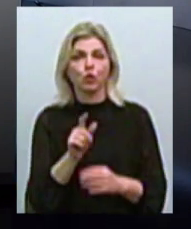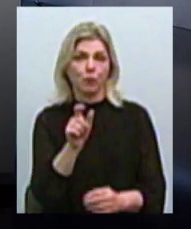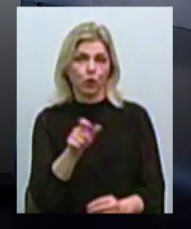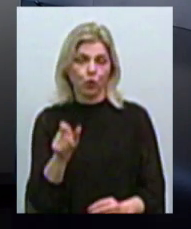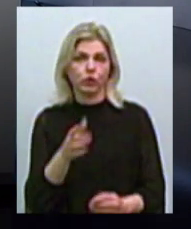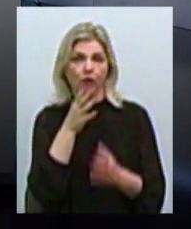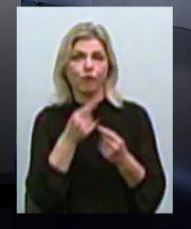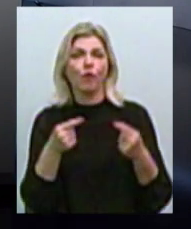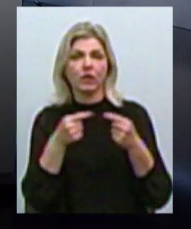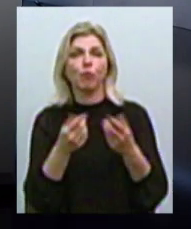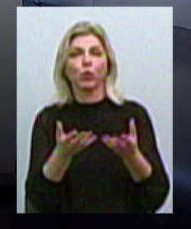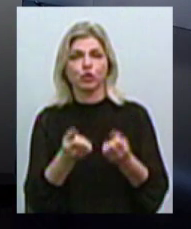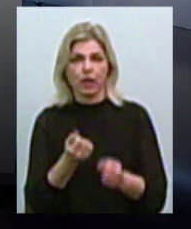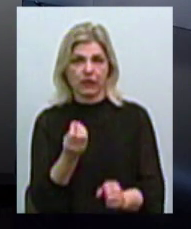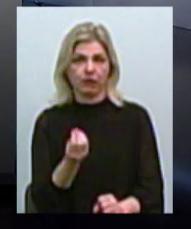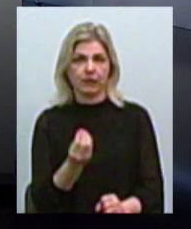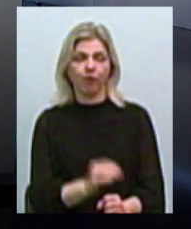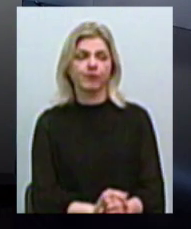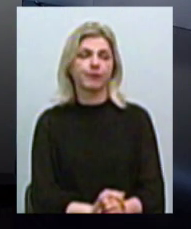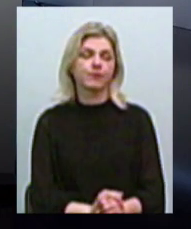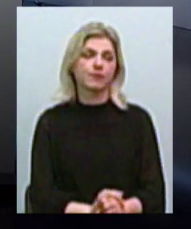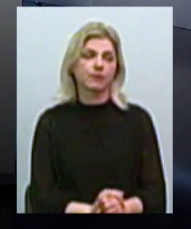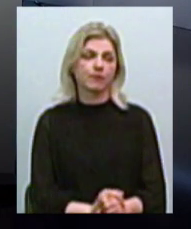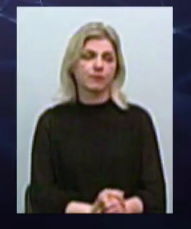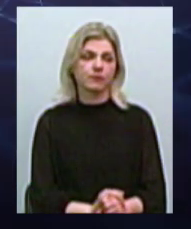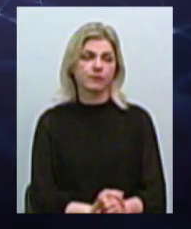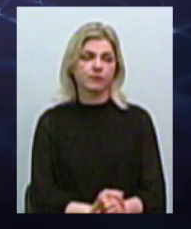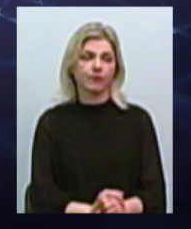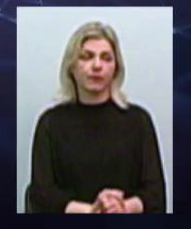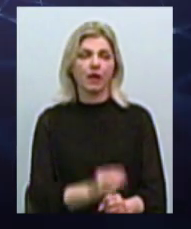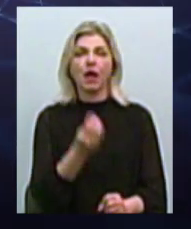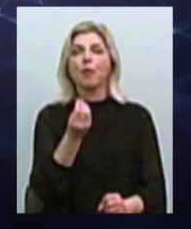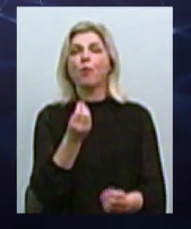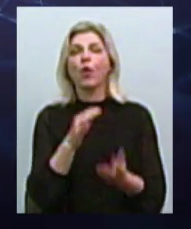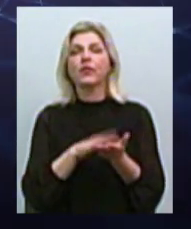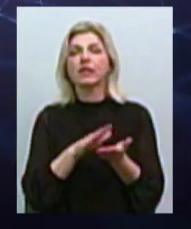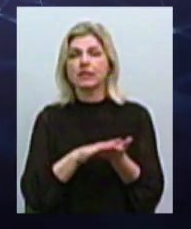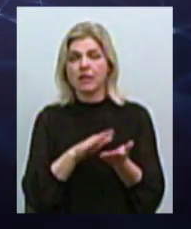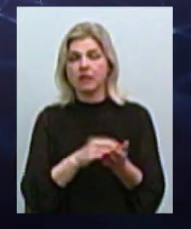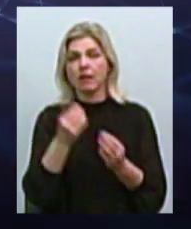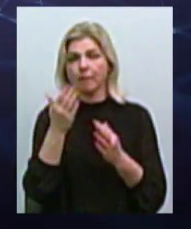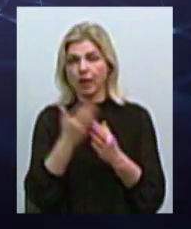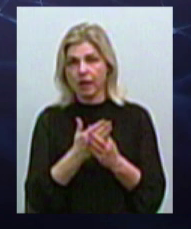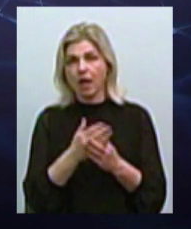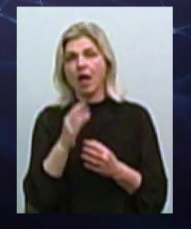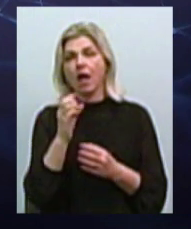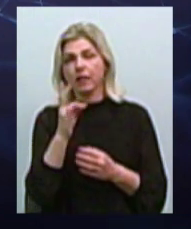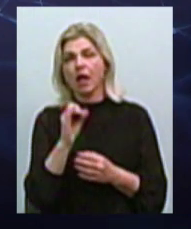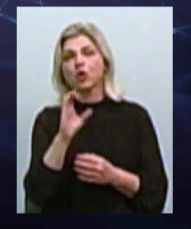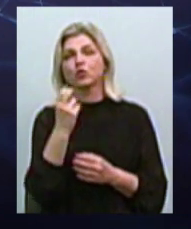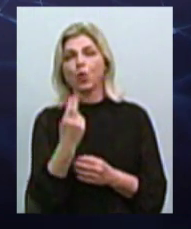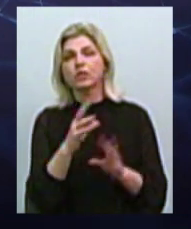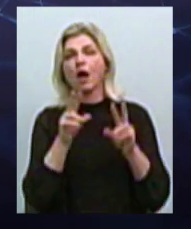своєвременно отримали гроші. Тобто, Олена Олександровна, монетизація пільг на розмір передбачених законом соціальних гарантій